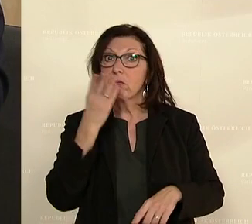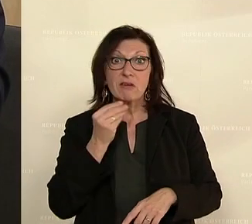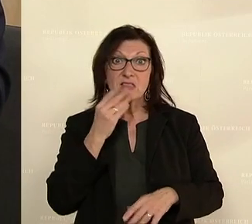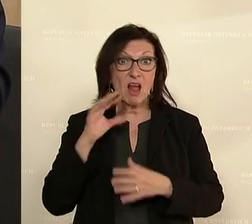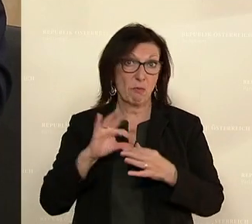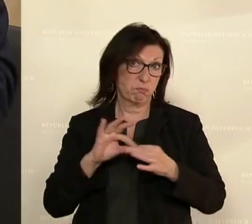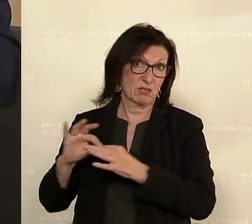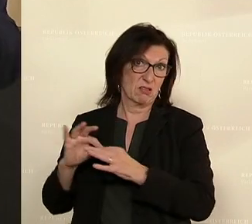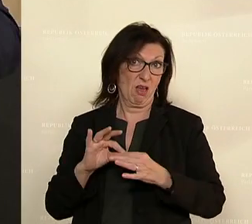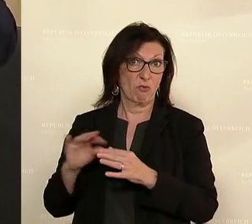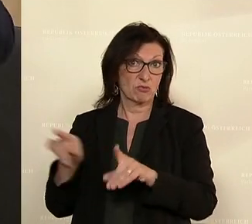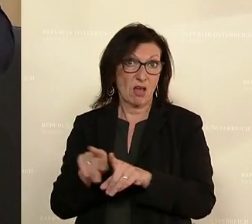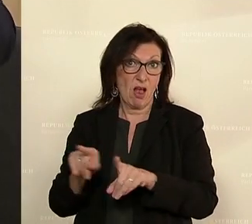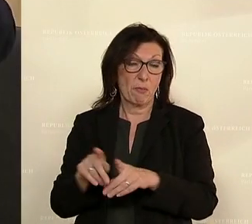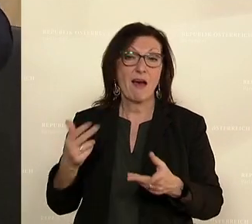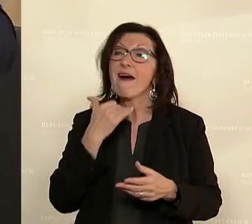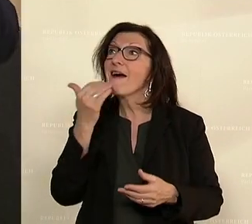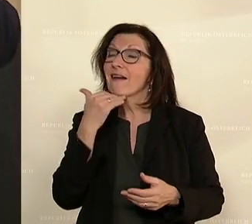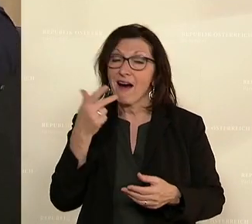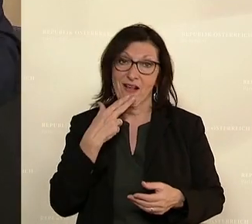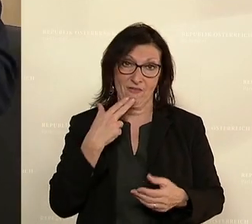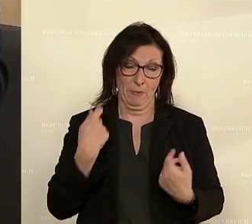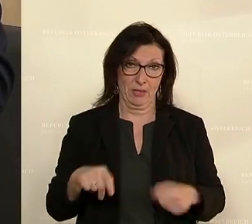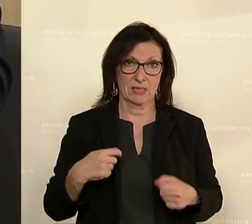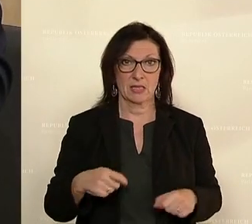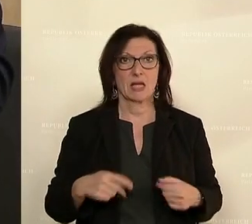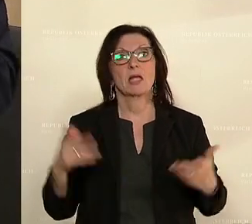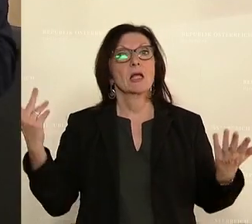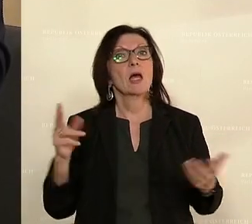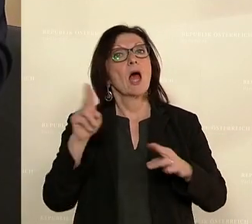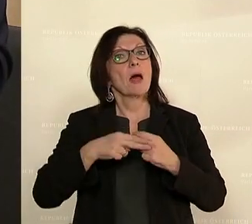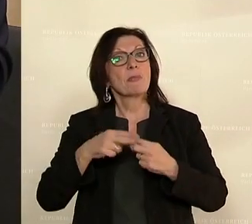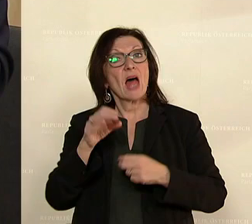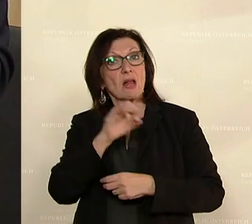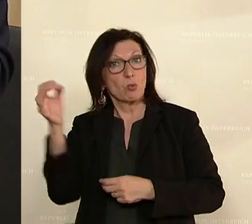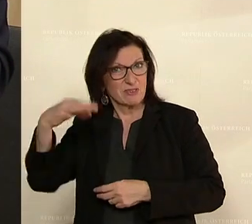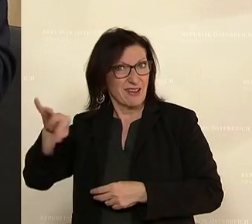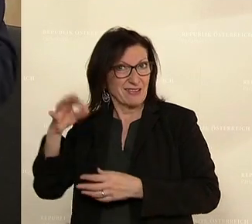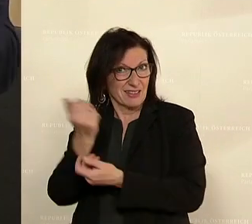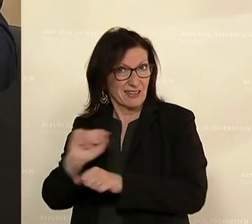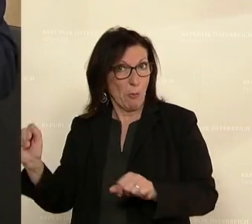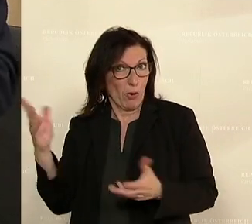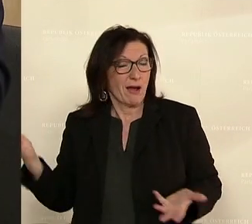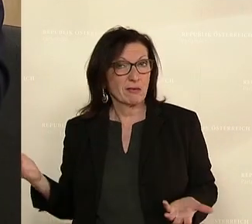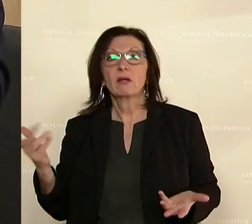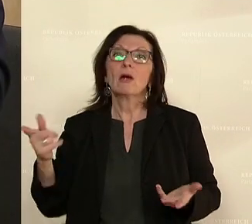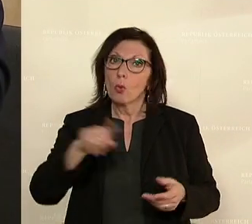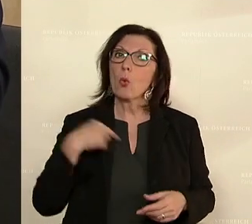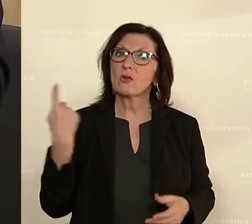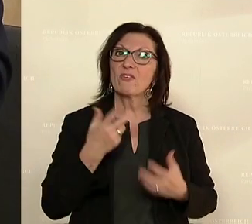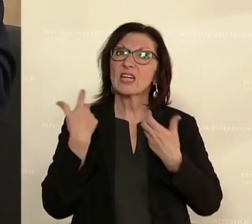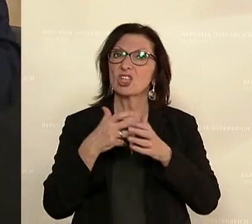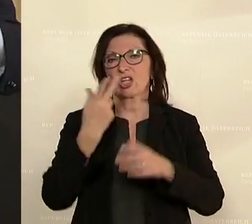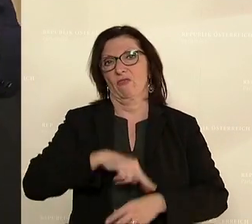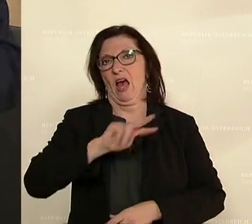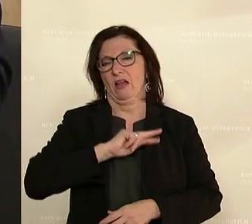beruhen auch darauf. Es ist in Wirklichkeit die einzige pluralistische Demokratie im Nahen Osten. Und wir haben eine historische Verantwortung. Und da gibt es also zwei Gründe dazu.